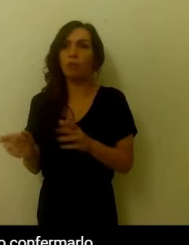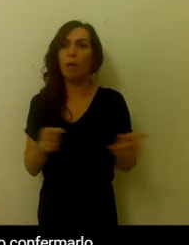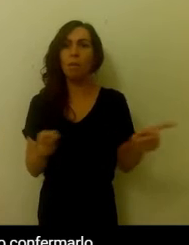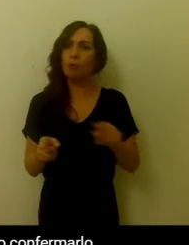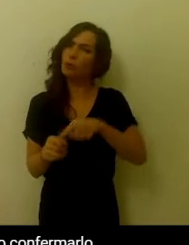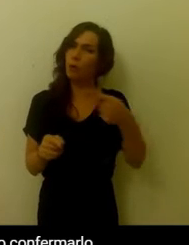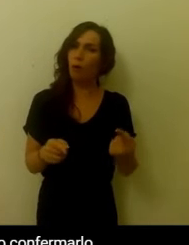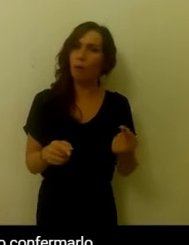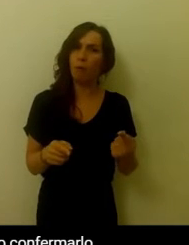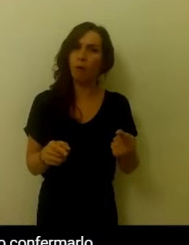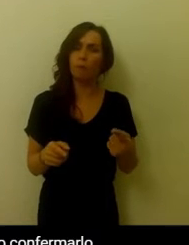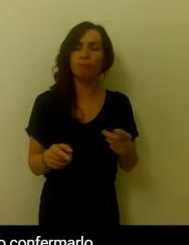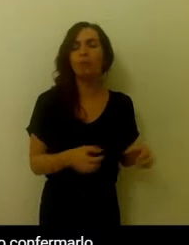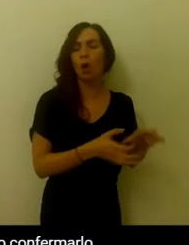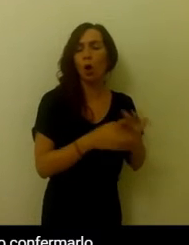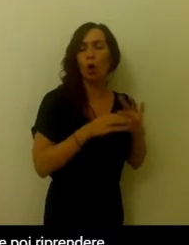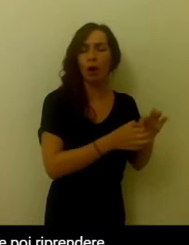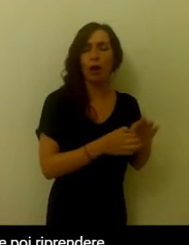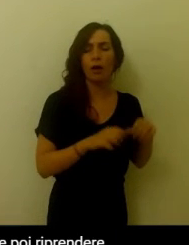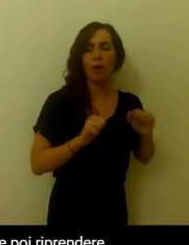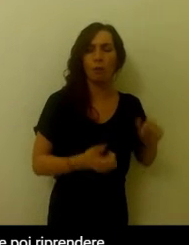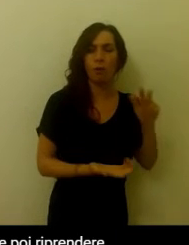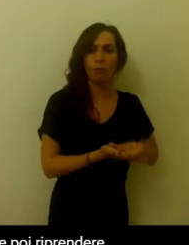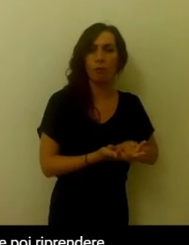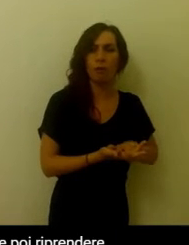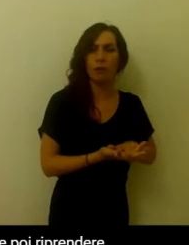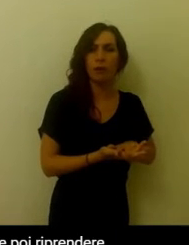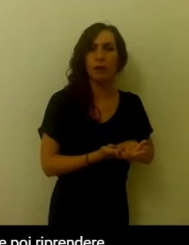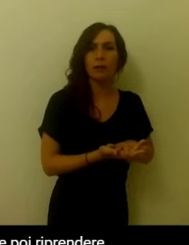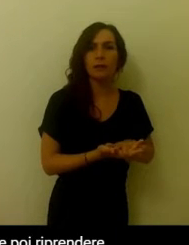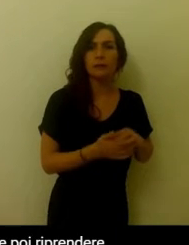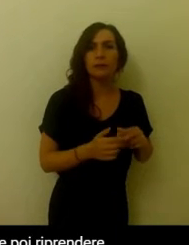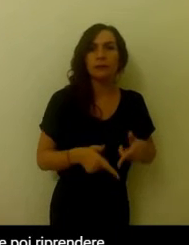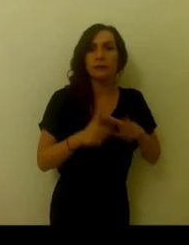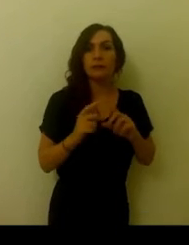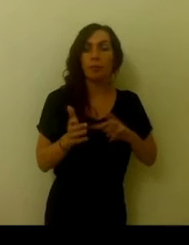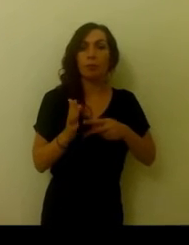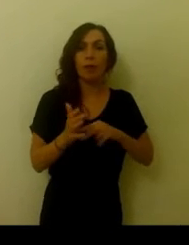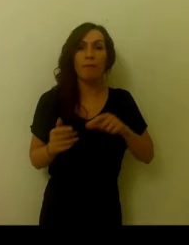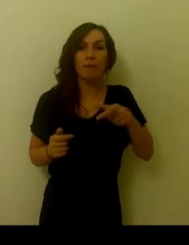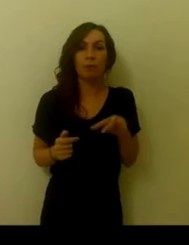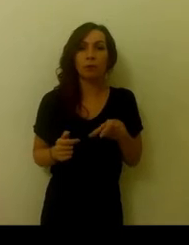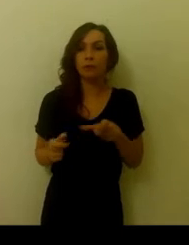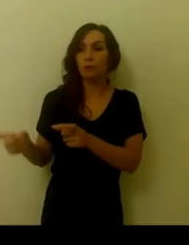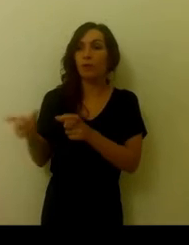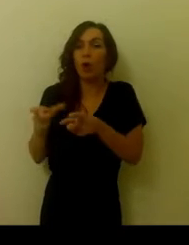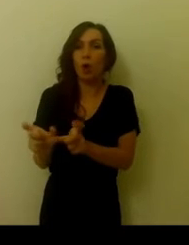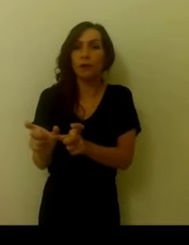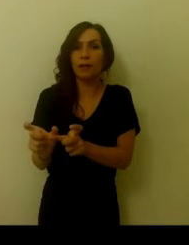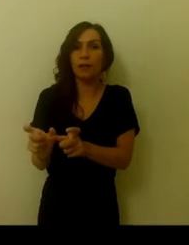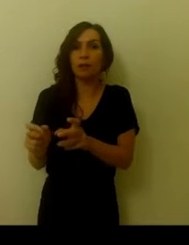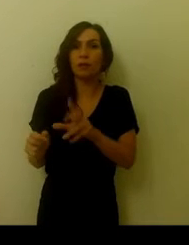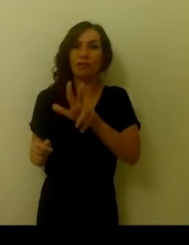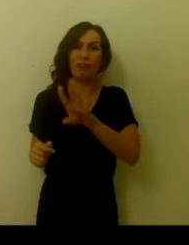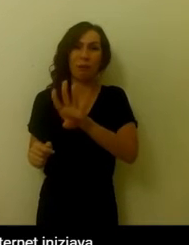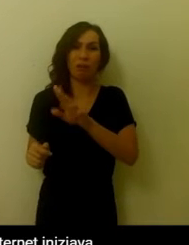credo che i miei colleghi possano confermarlo, qualche problema, perché stare fermi 3-4 mesi poi riprende, che spesso può causare dei